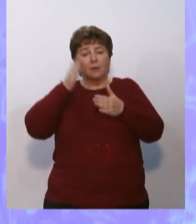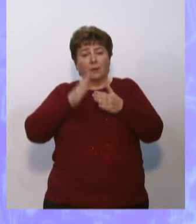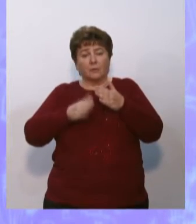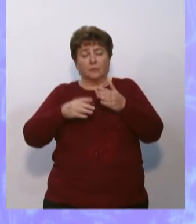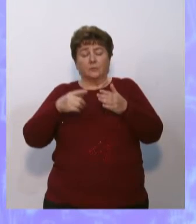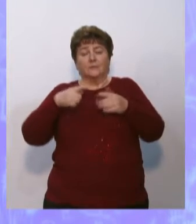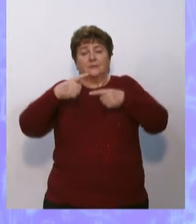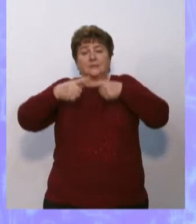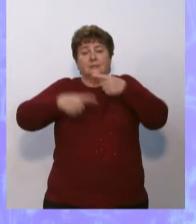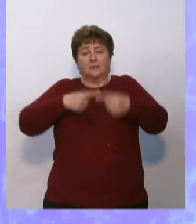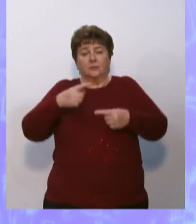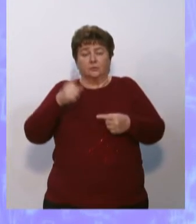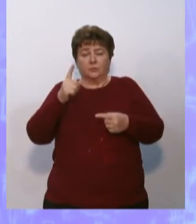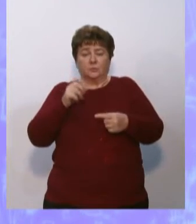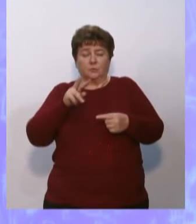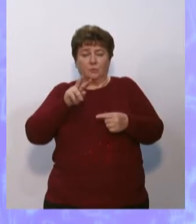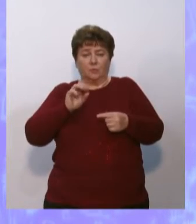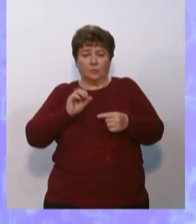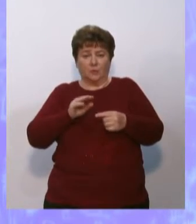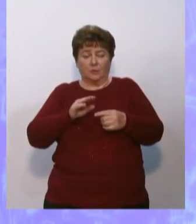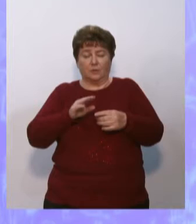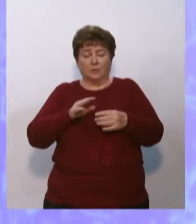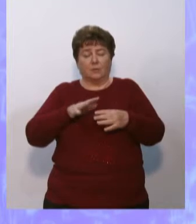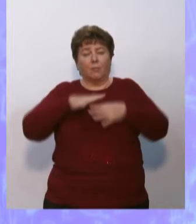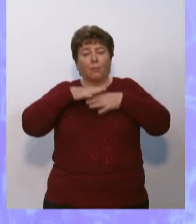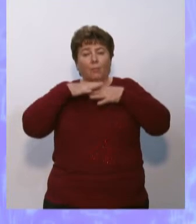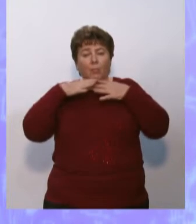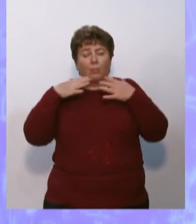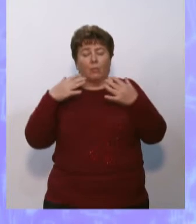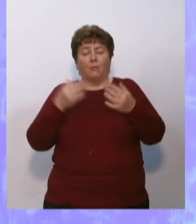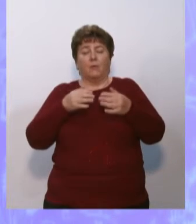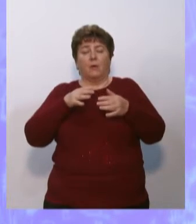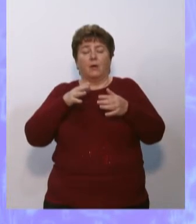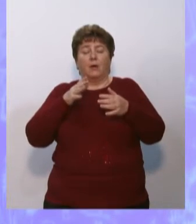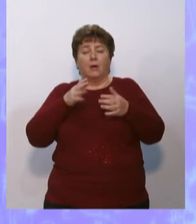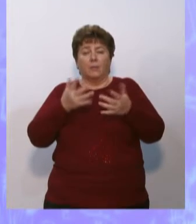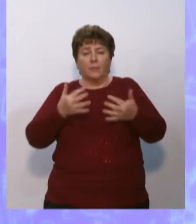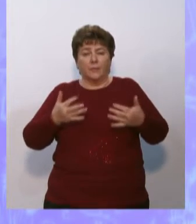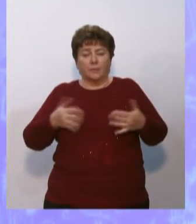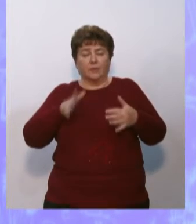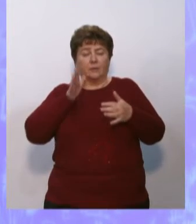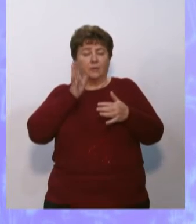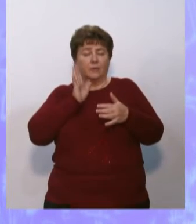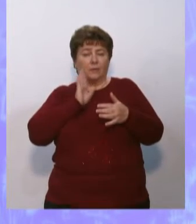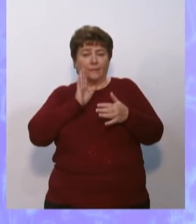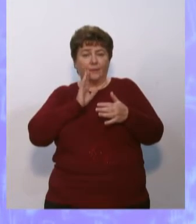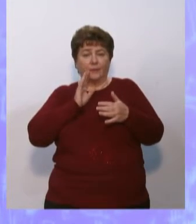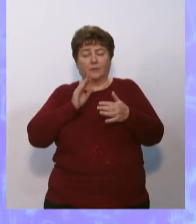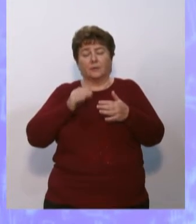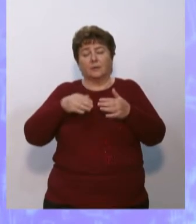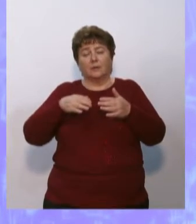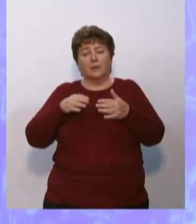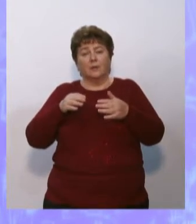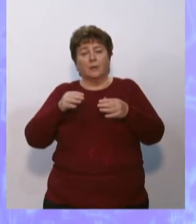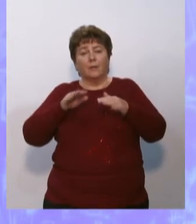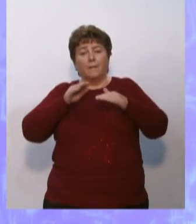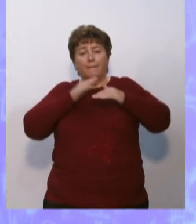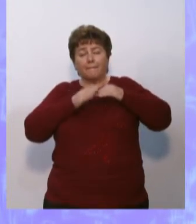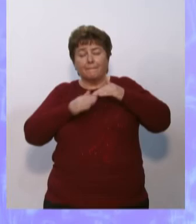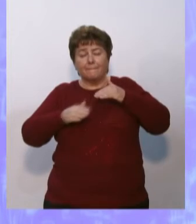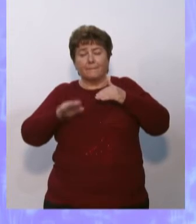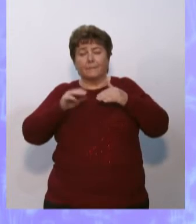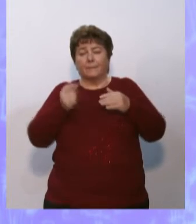следующем столетии. Чрезмерное потребление грунтовых вод привело к обмелению рек и озер.